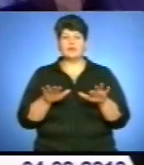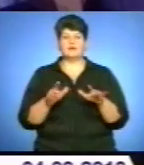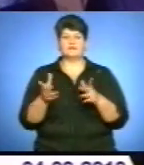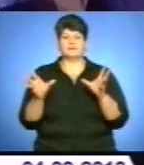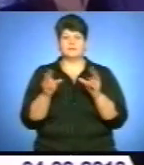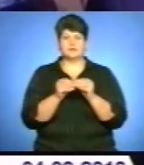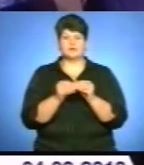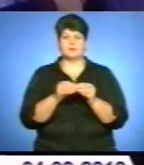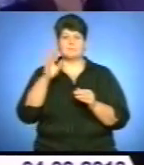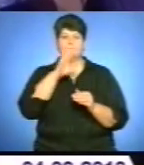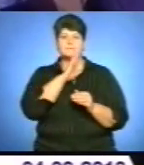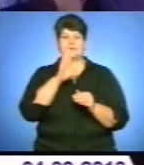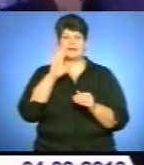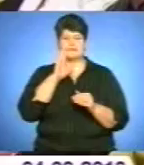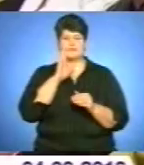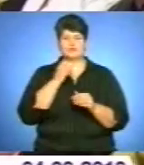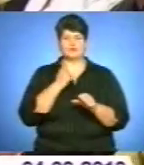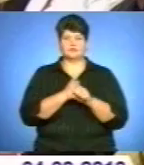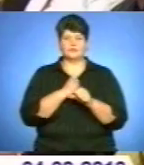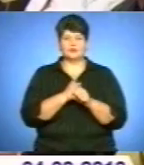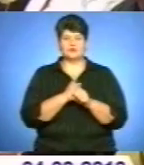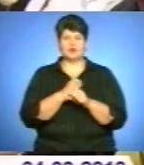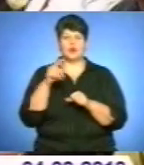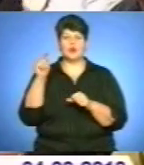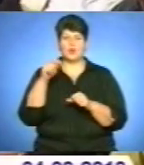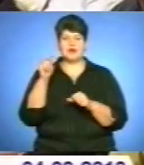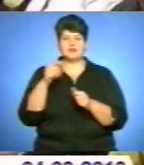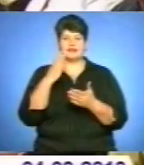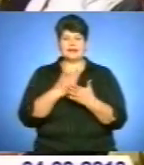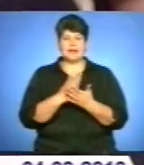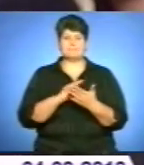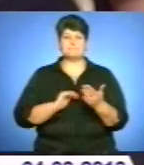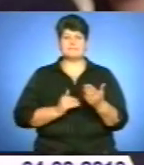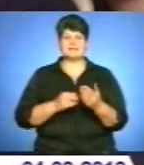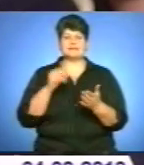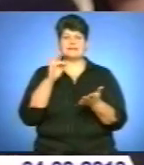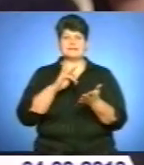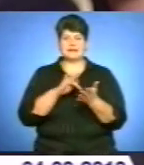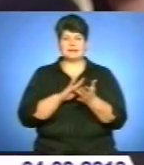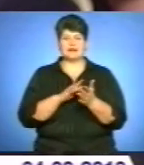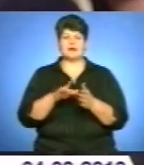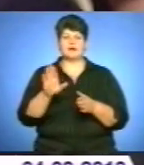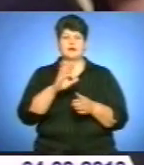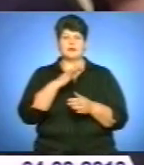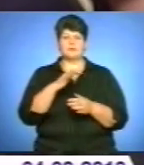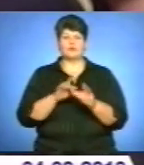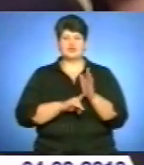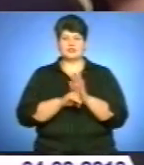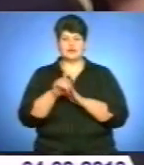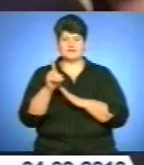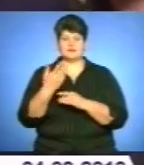поєднуючи материнство й кар'єру. Приміром, на Луганщині діє своєрідний бізнес-центр для початківців, очолюваний жінкою з багаторічним стажем